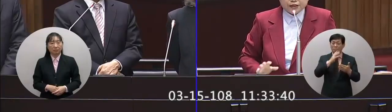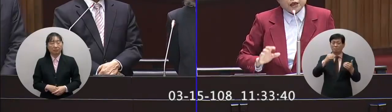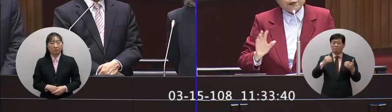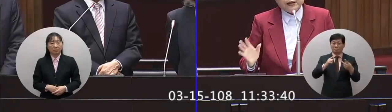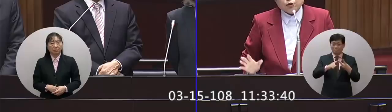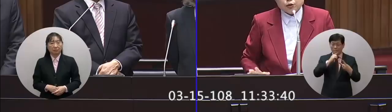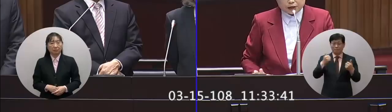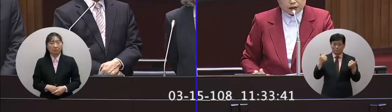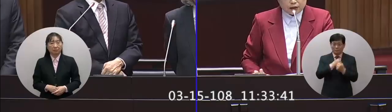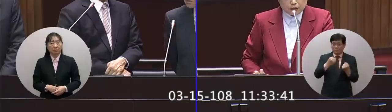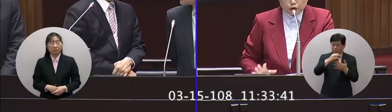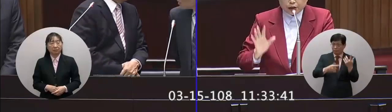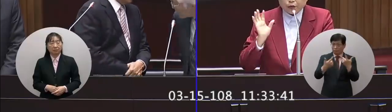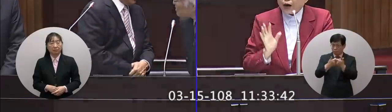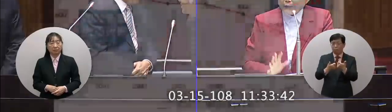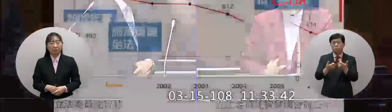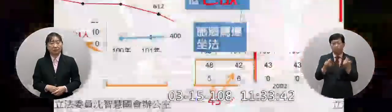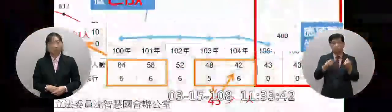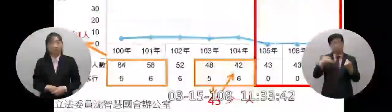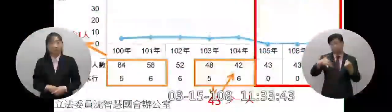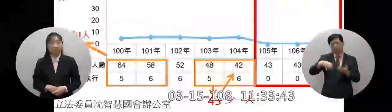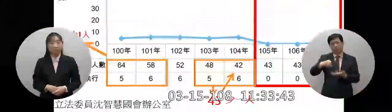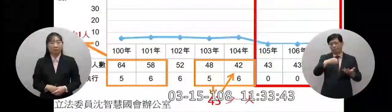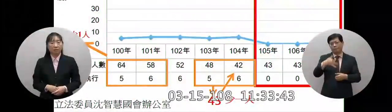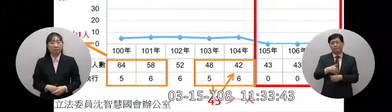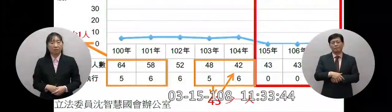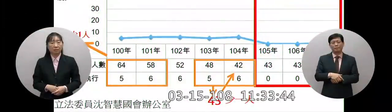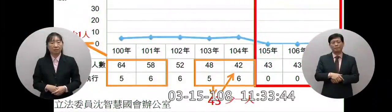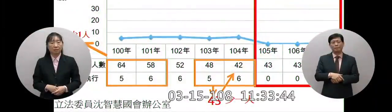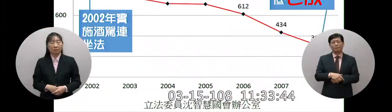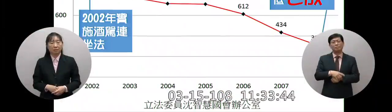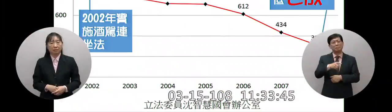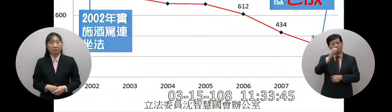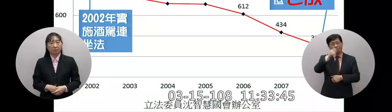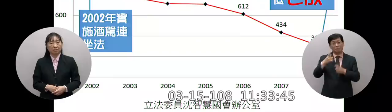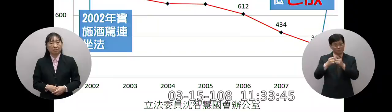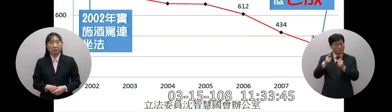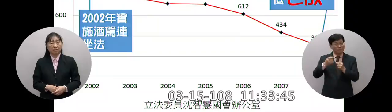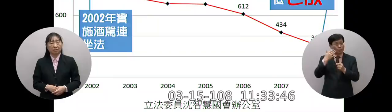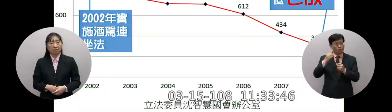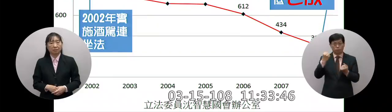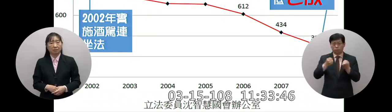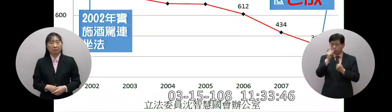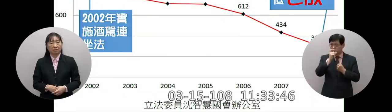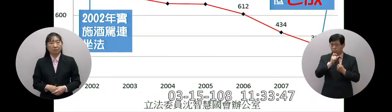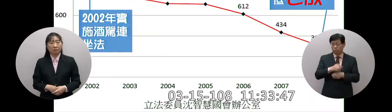價制度也是個配套措施目前我還沒有提出修法這個你看日本的酒駕200